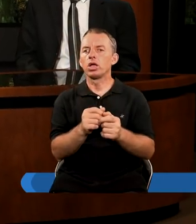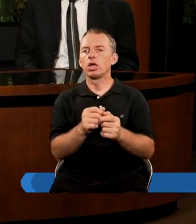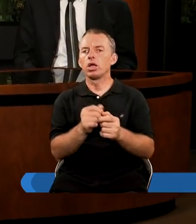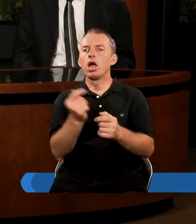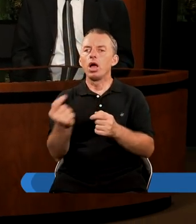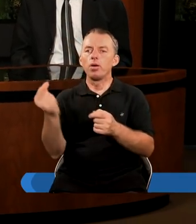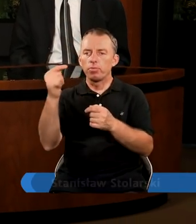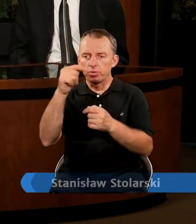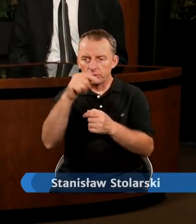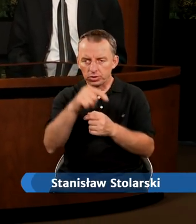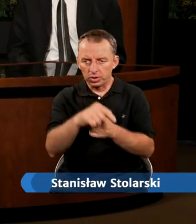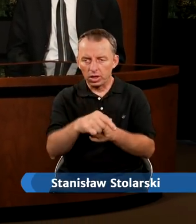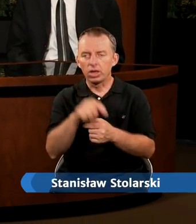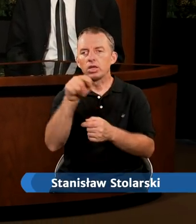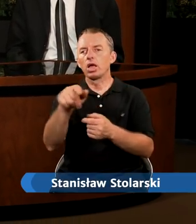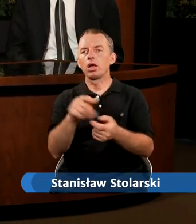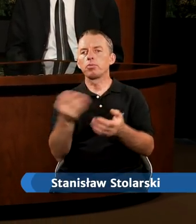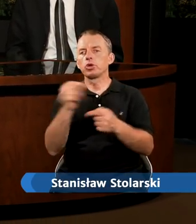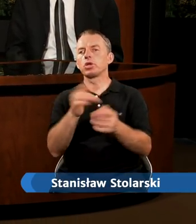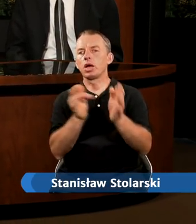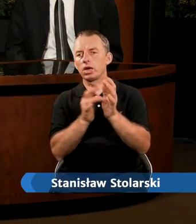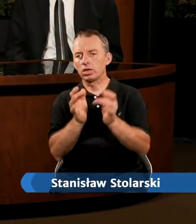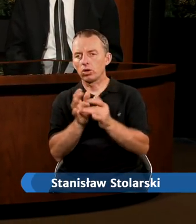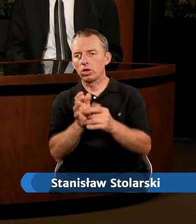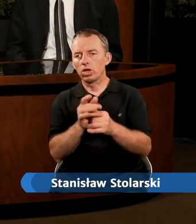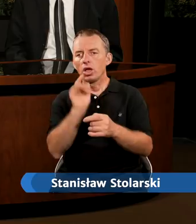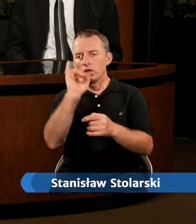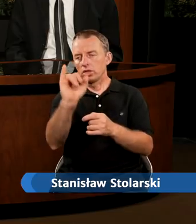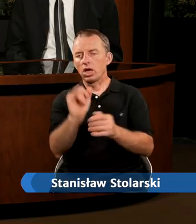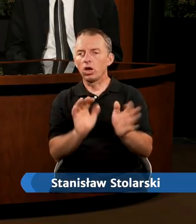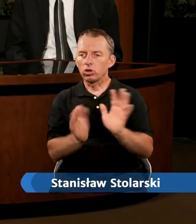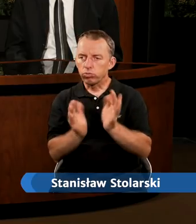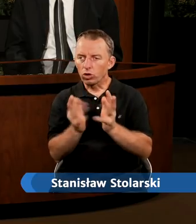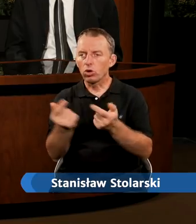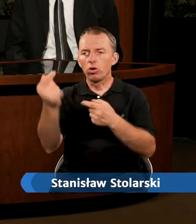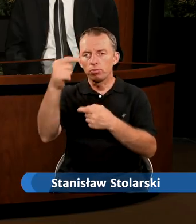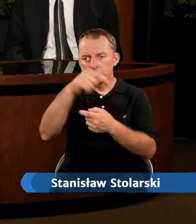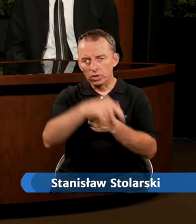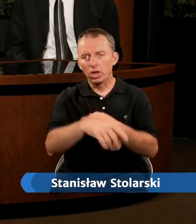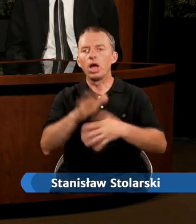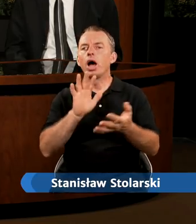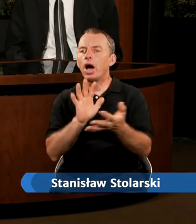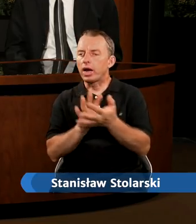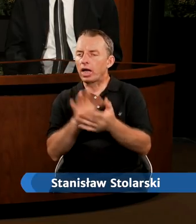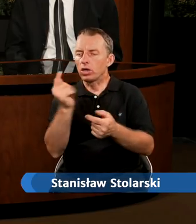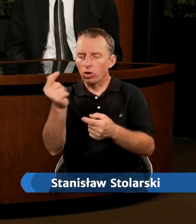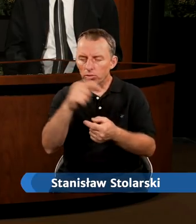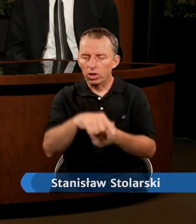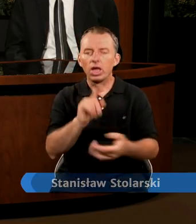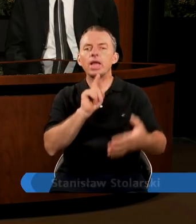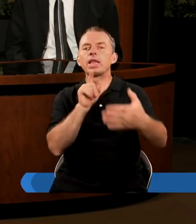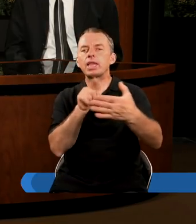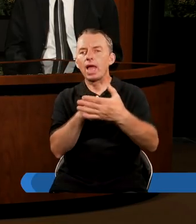że na tle przyjścia Chrystusa, Jego sposobu przyjścia, charakteru przyjścia,